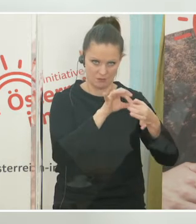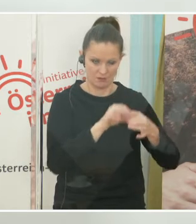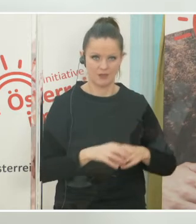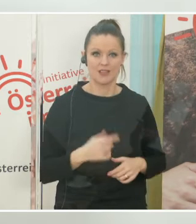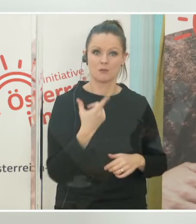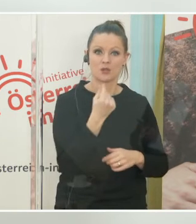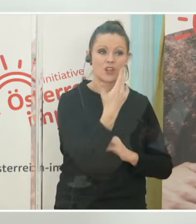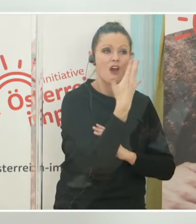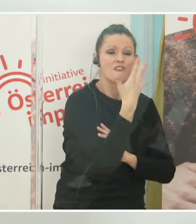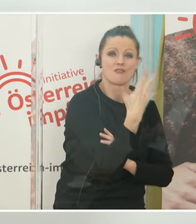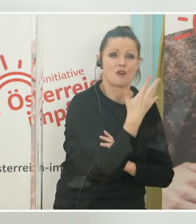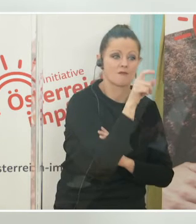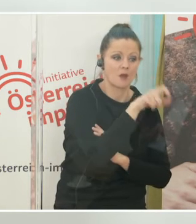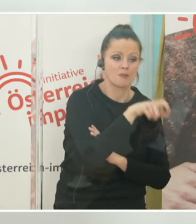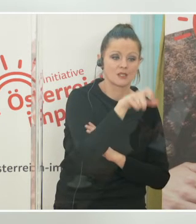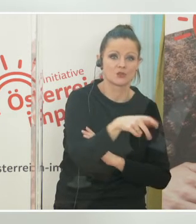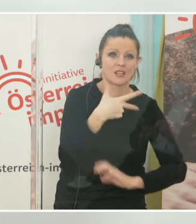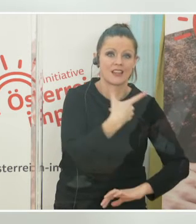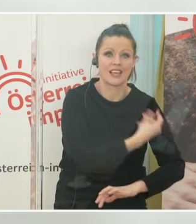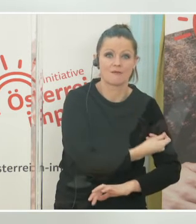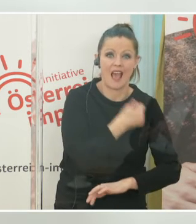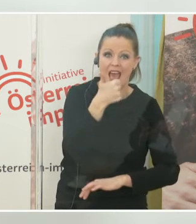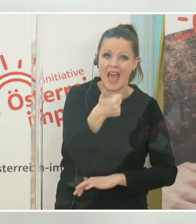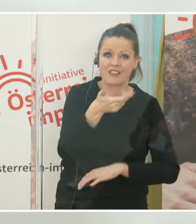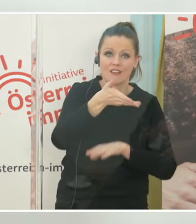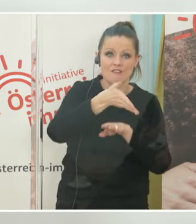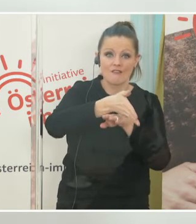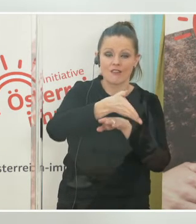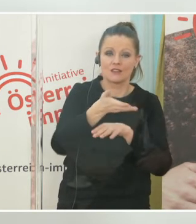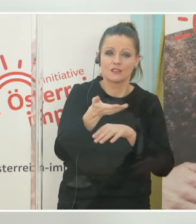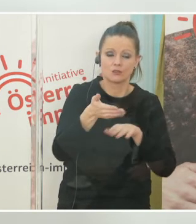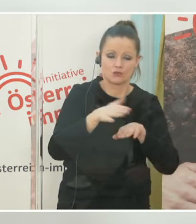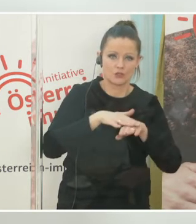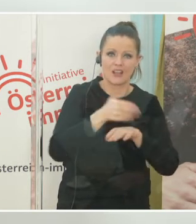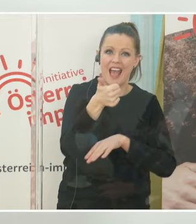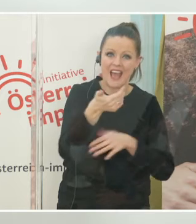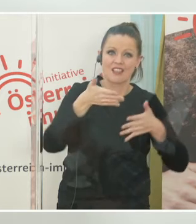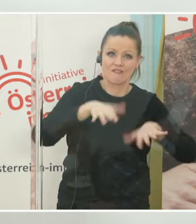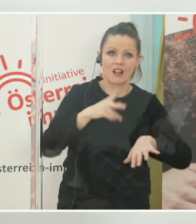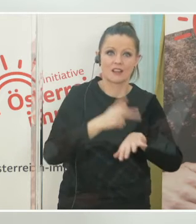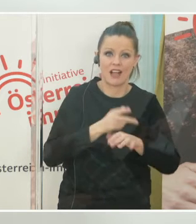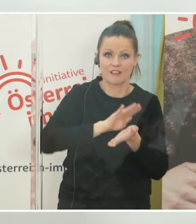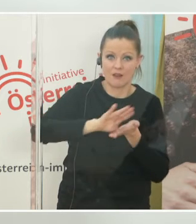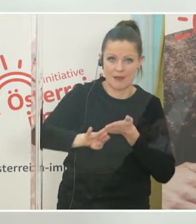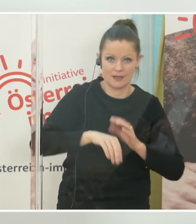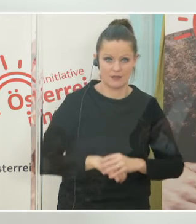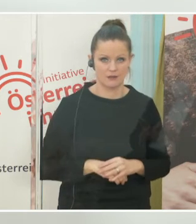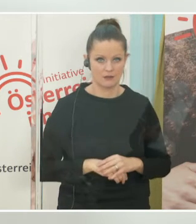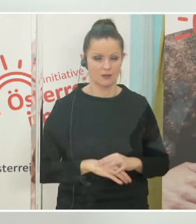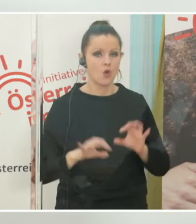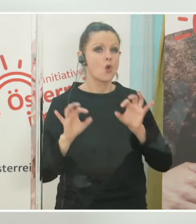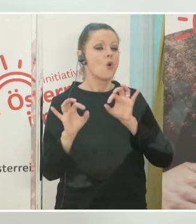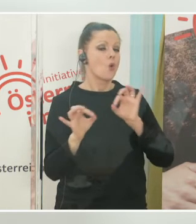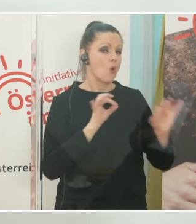5 Personen impfen, um einen Krankheitsfall zu verhindern. Noch drastischer wird der Nutzen der Impfung sichtbar,